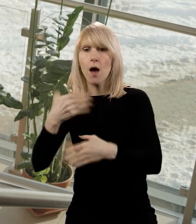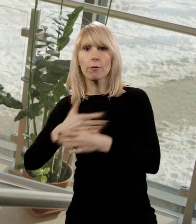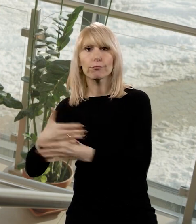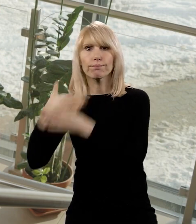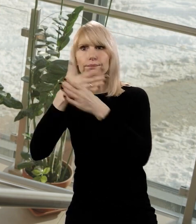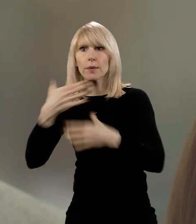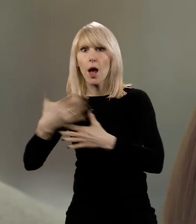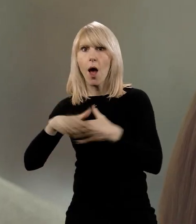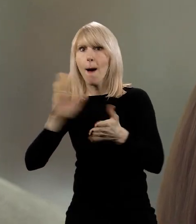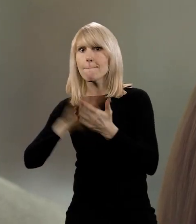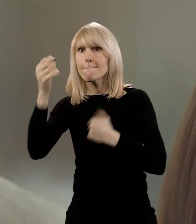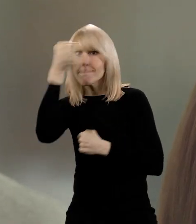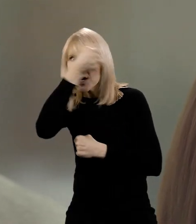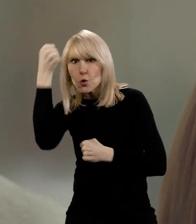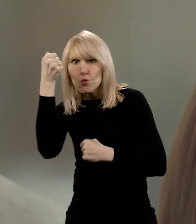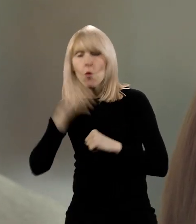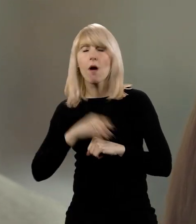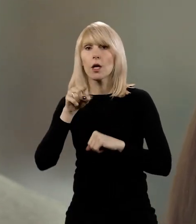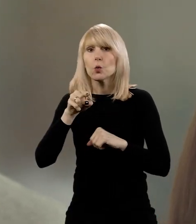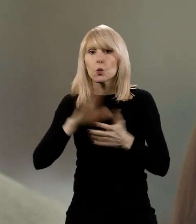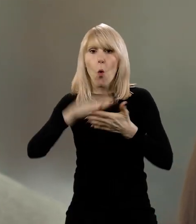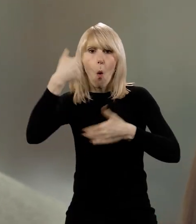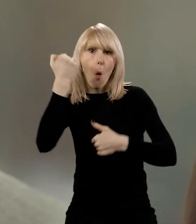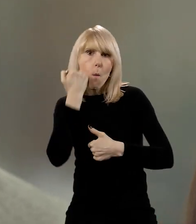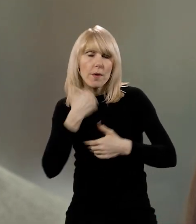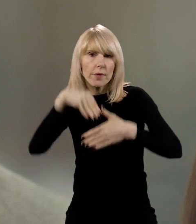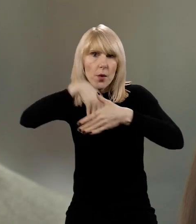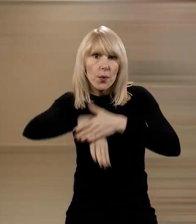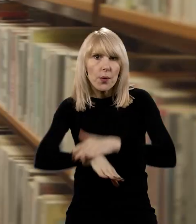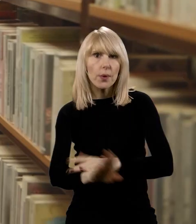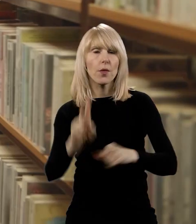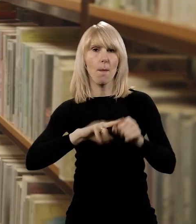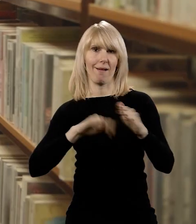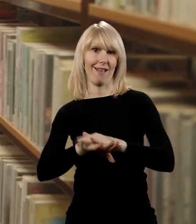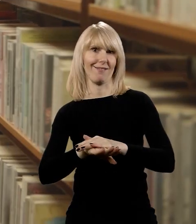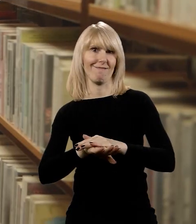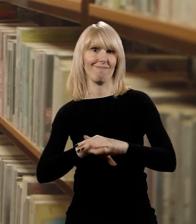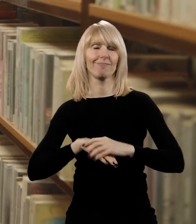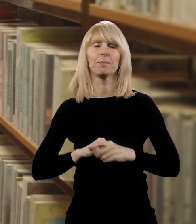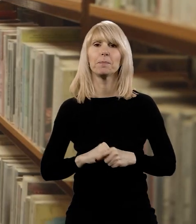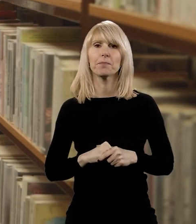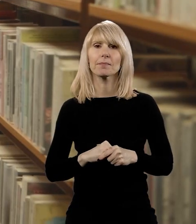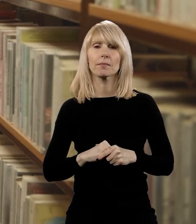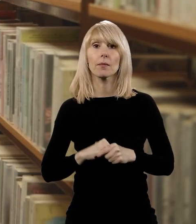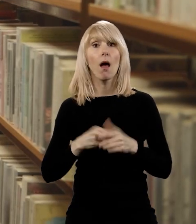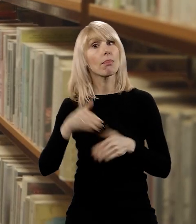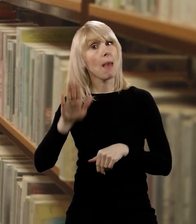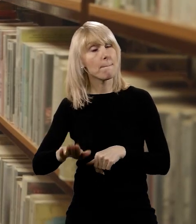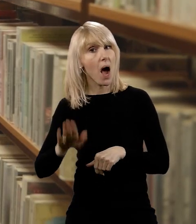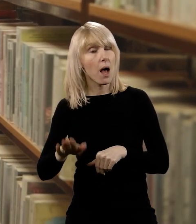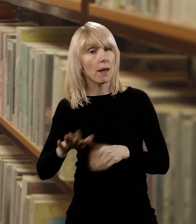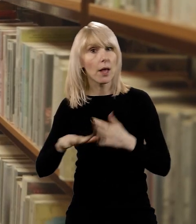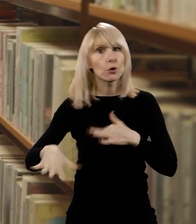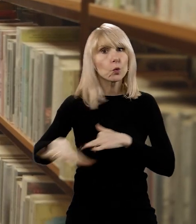windy. Piwnice pod całym budynkiem zaczęły pełnić funkcję magazynów. Na parterze powstała